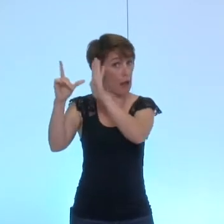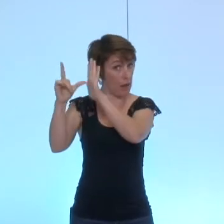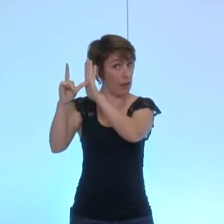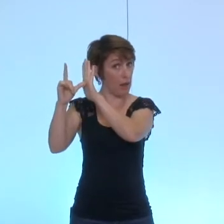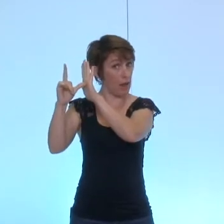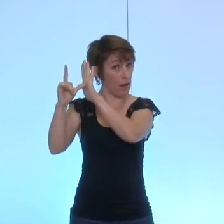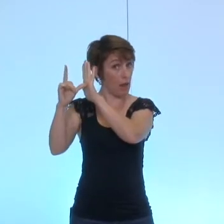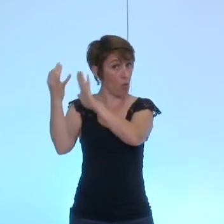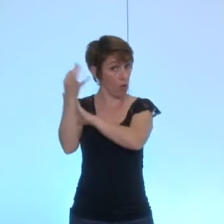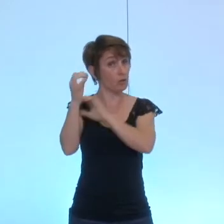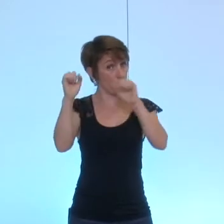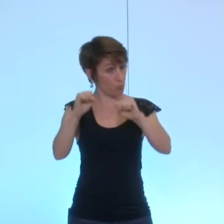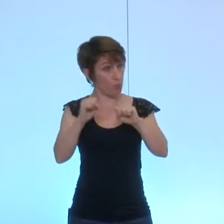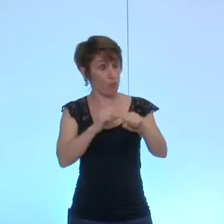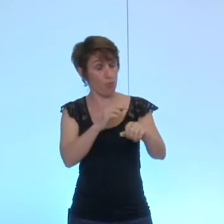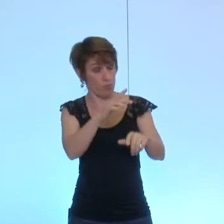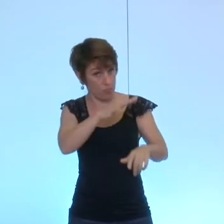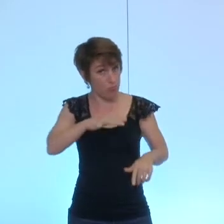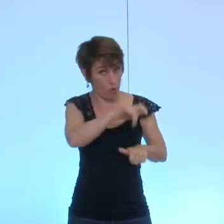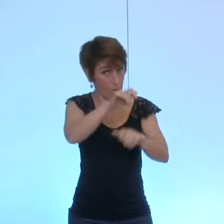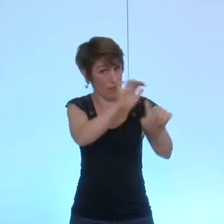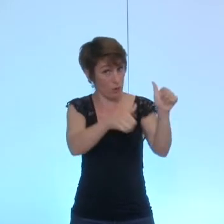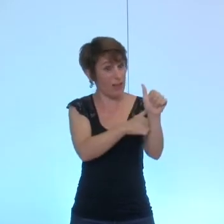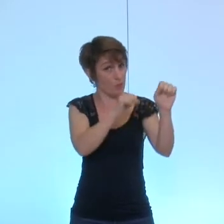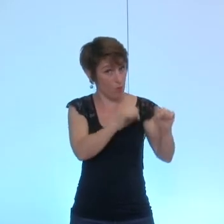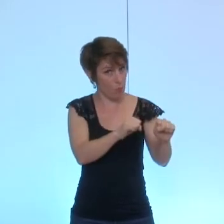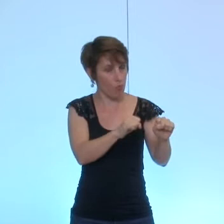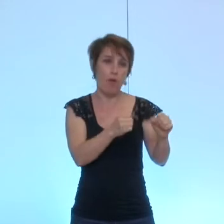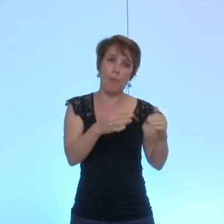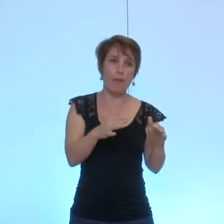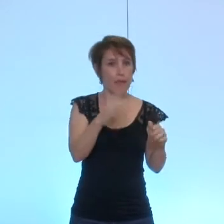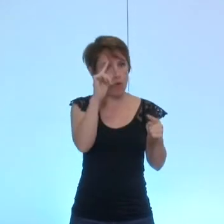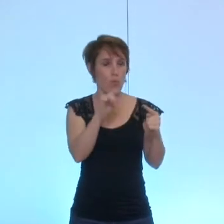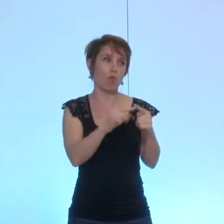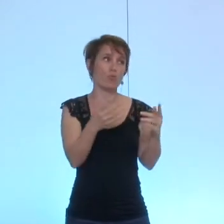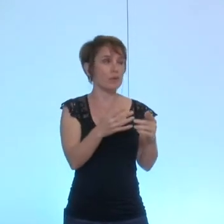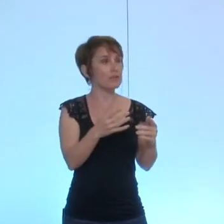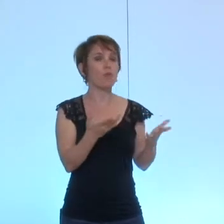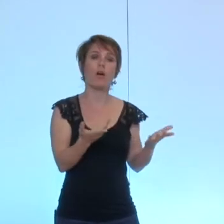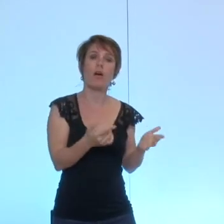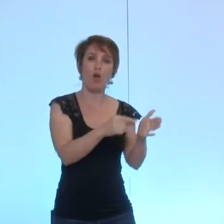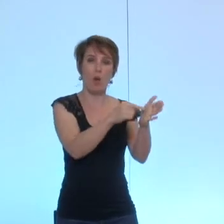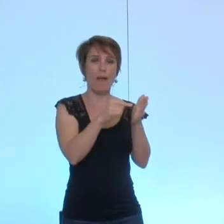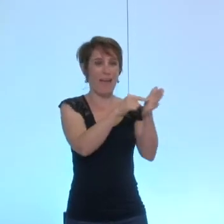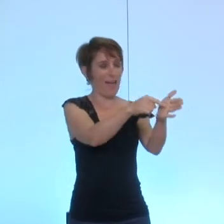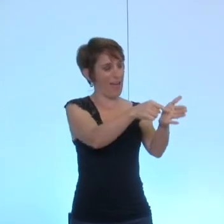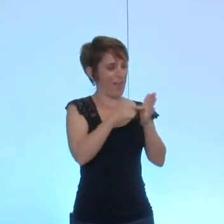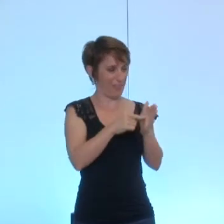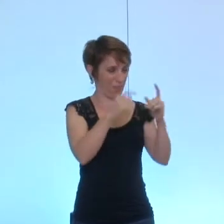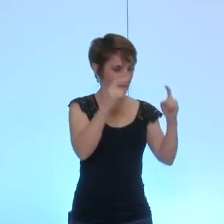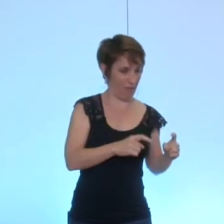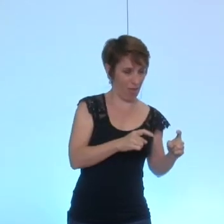réservée, une mesure qui compense une partie de cette